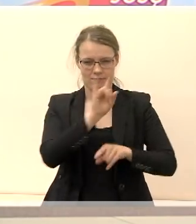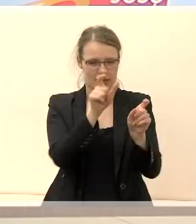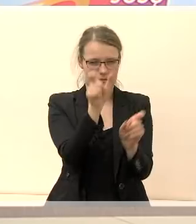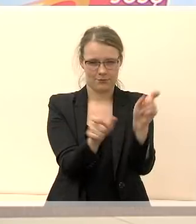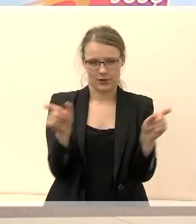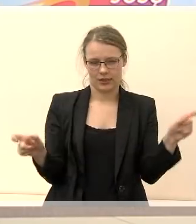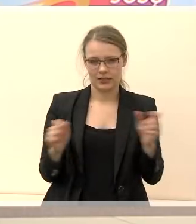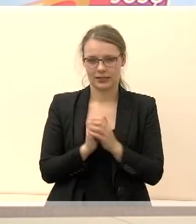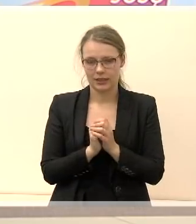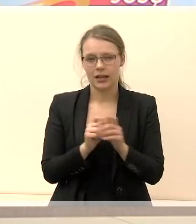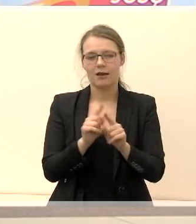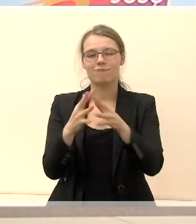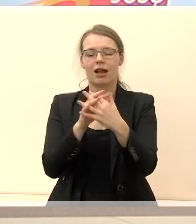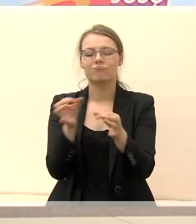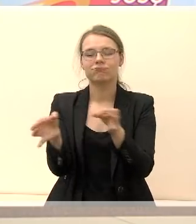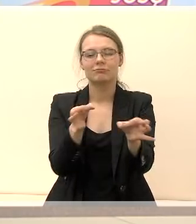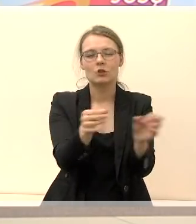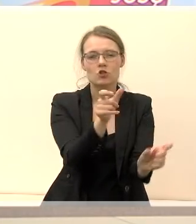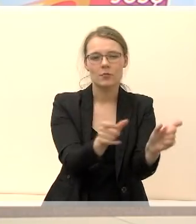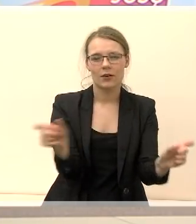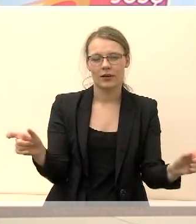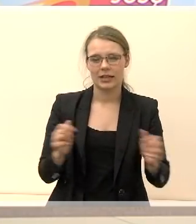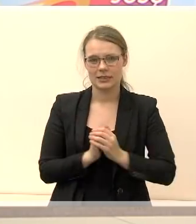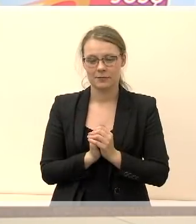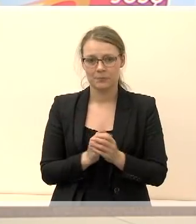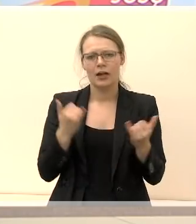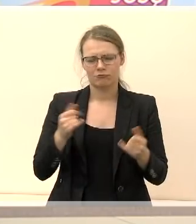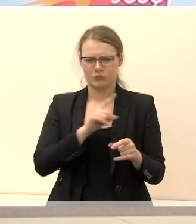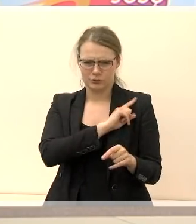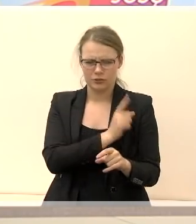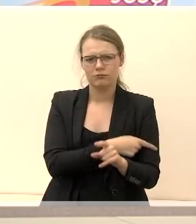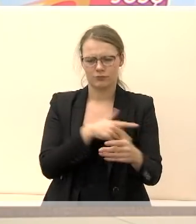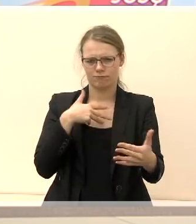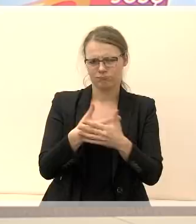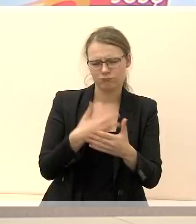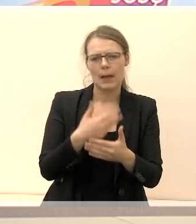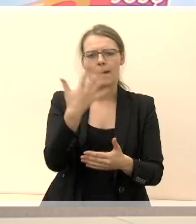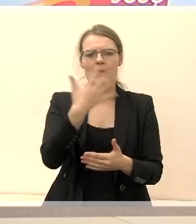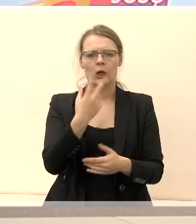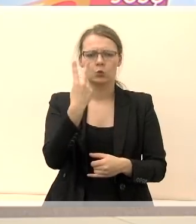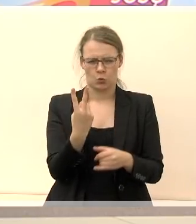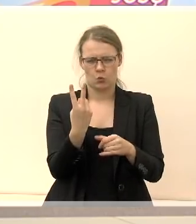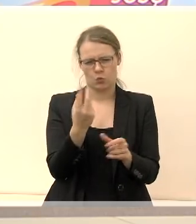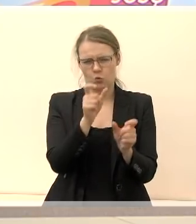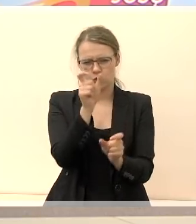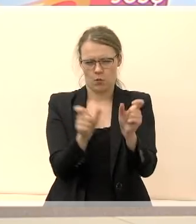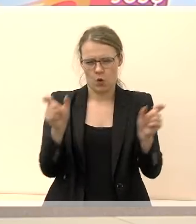mėly kaimiškųjų, seninių gyventojai. Pristatau stiprą energingą mūsų 52 žmonių